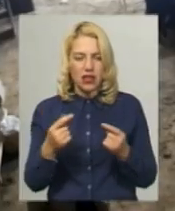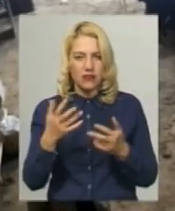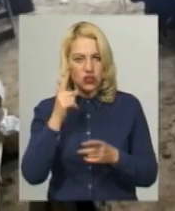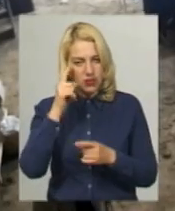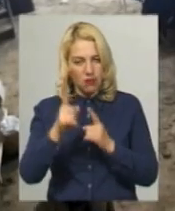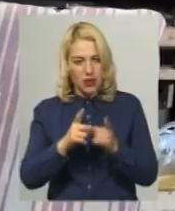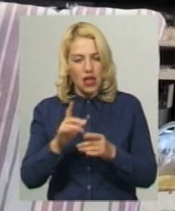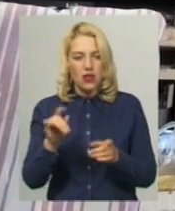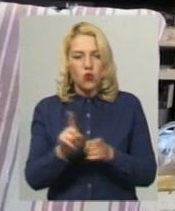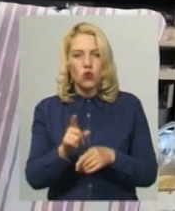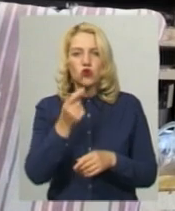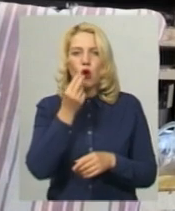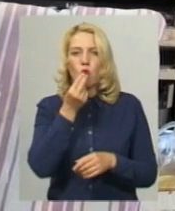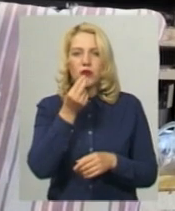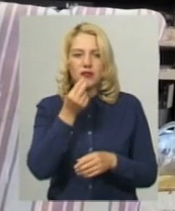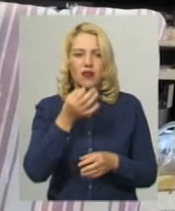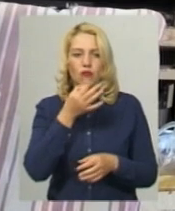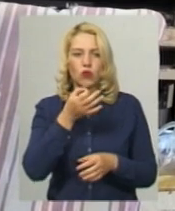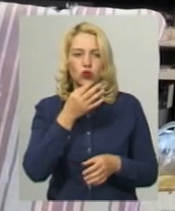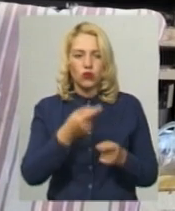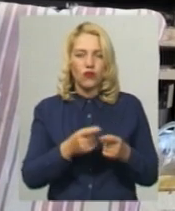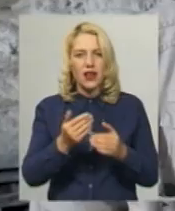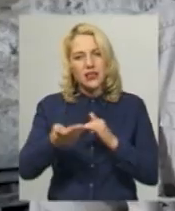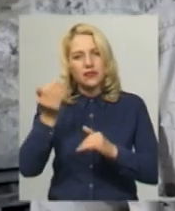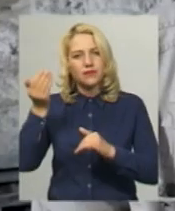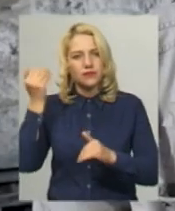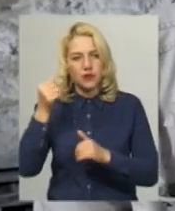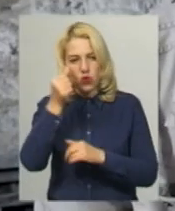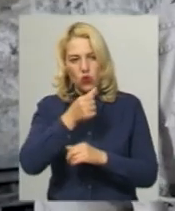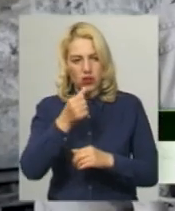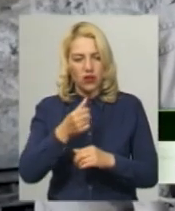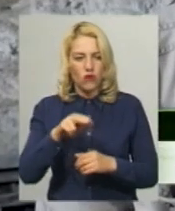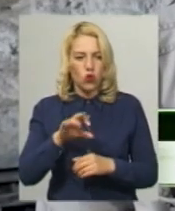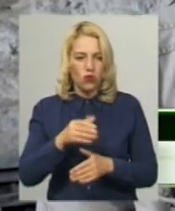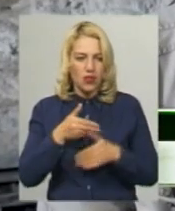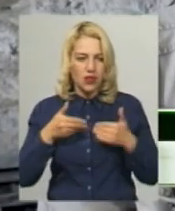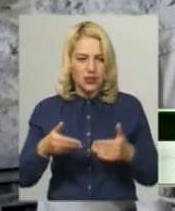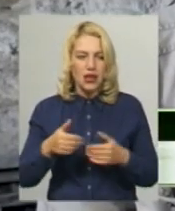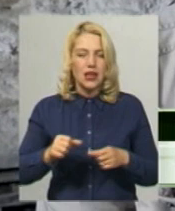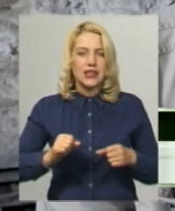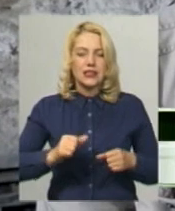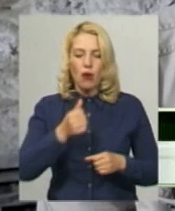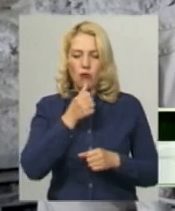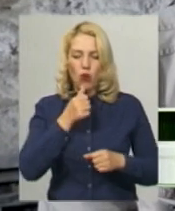кулінарні оподобання людей, які жили в цій місцині за мільйон років до нас. Попробуємо відтворити